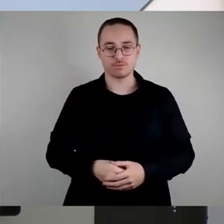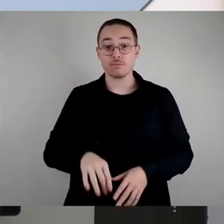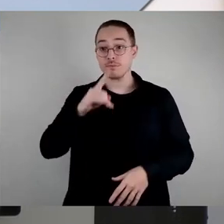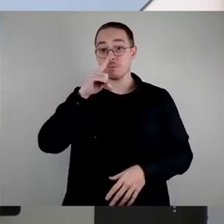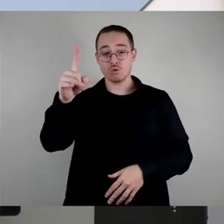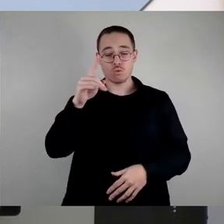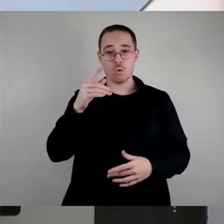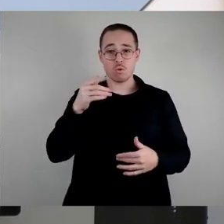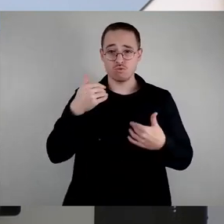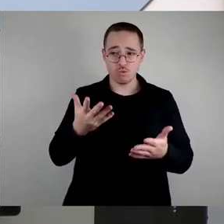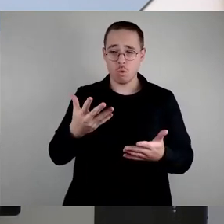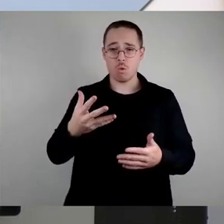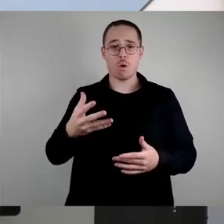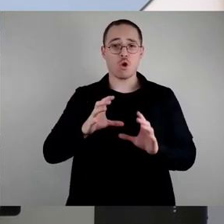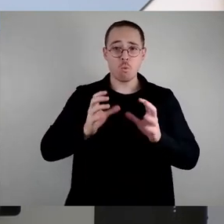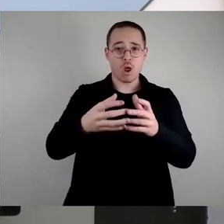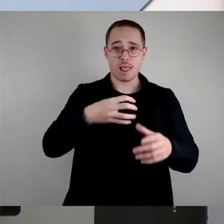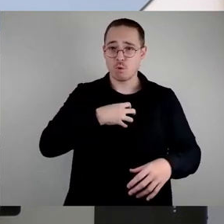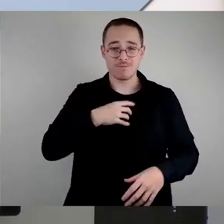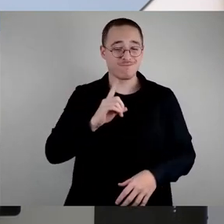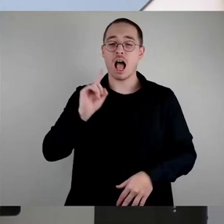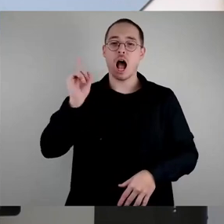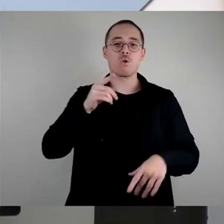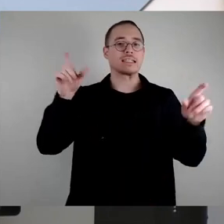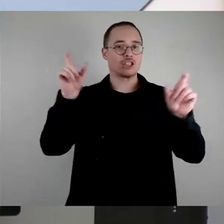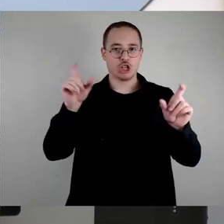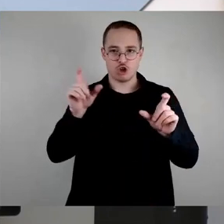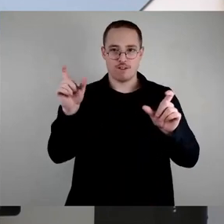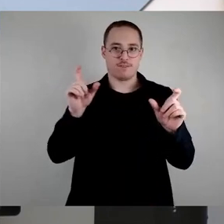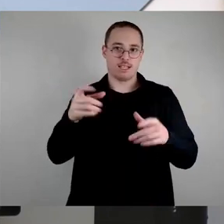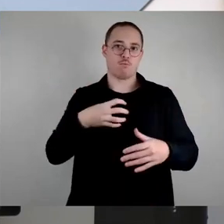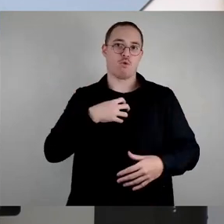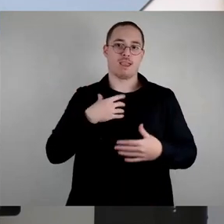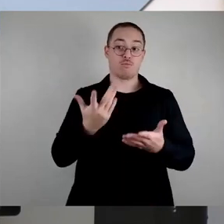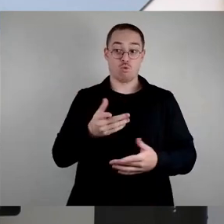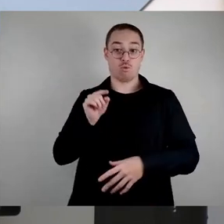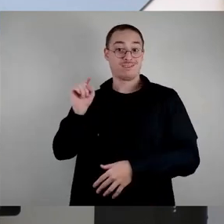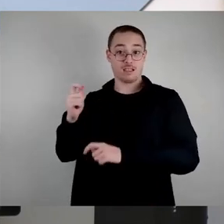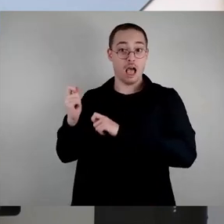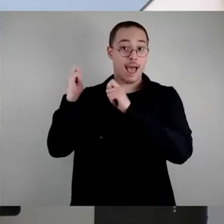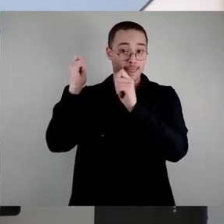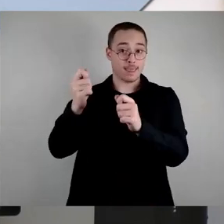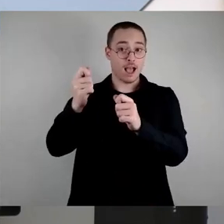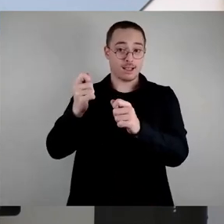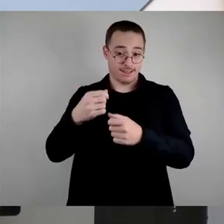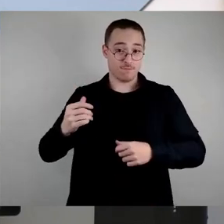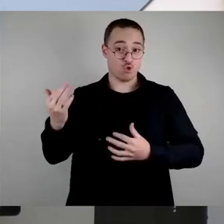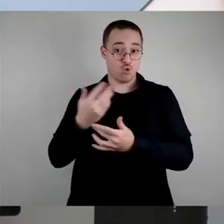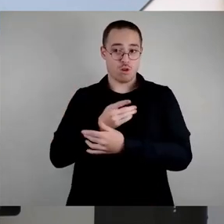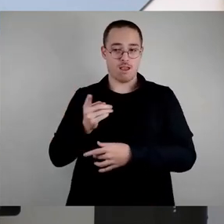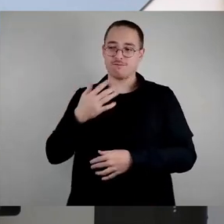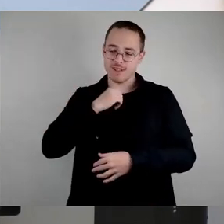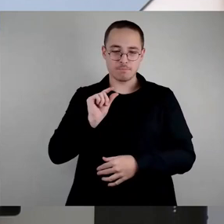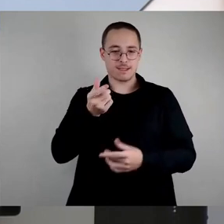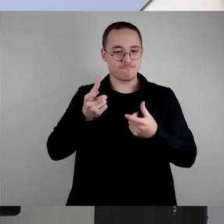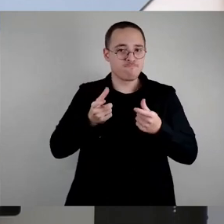Problem, dem hier mit diesem Antrag wenigstens versucht wird, etwas beizukommen. Denn wir